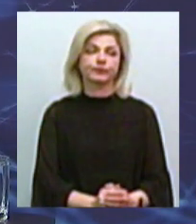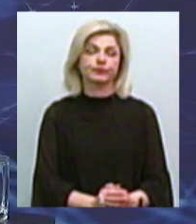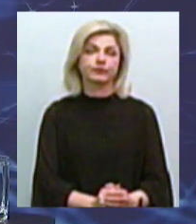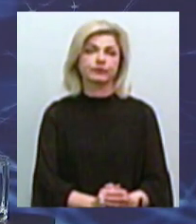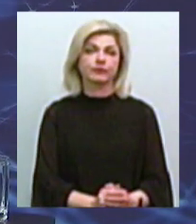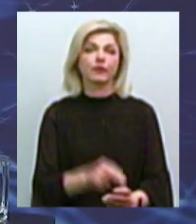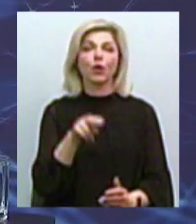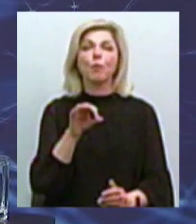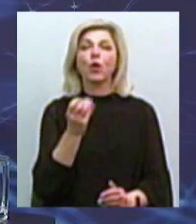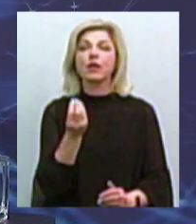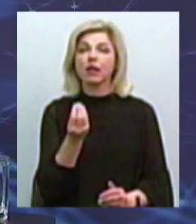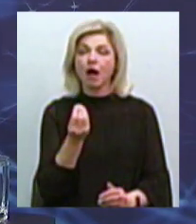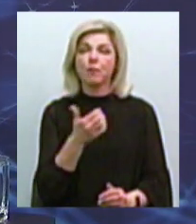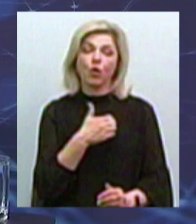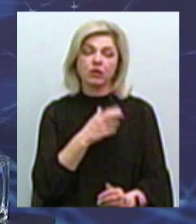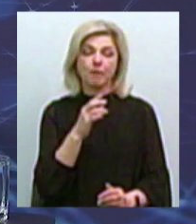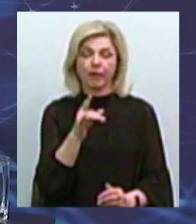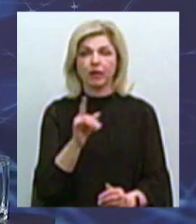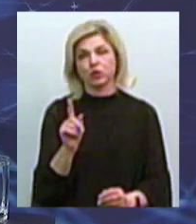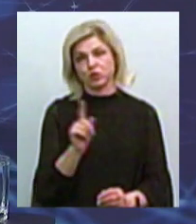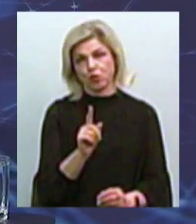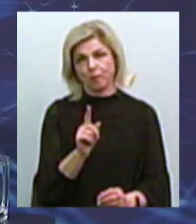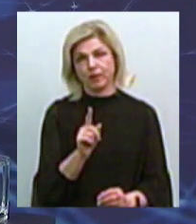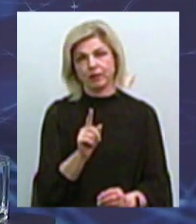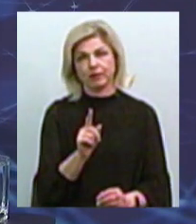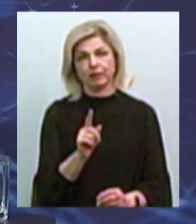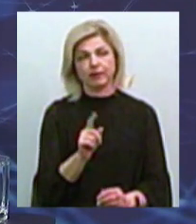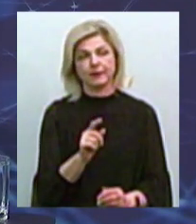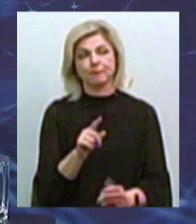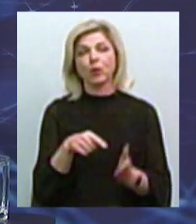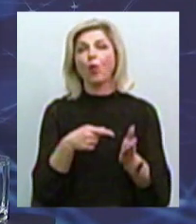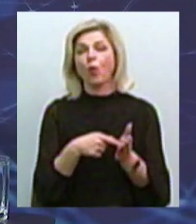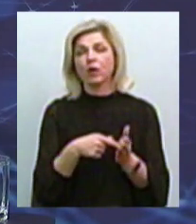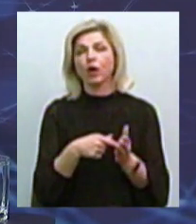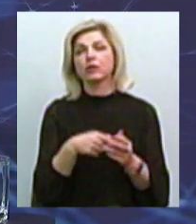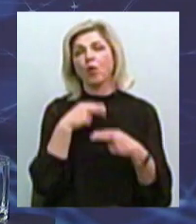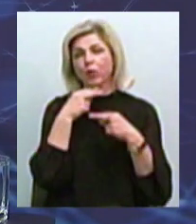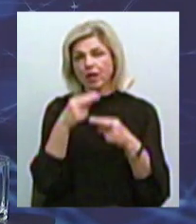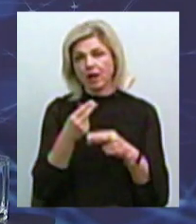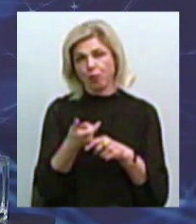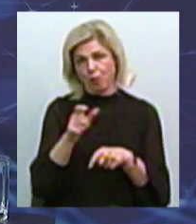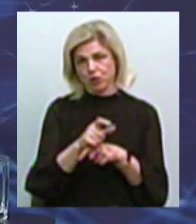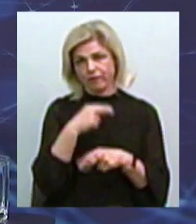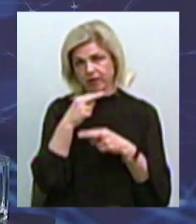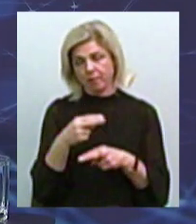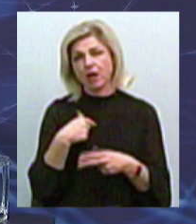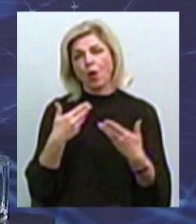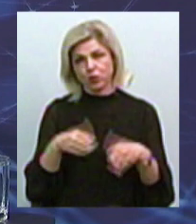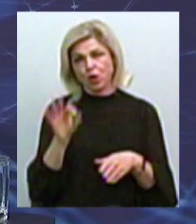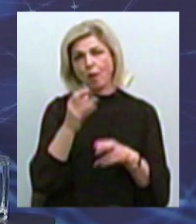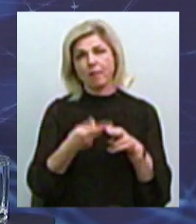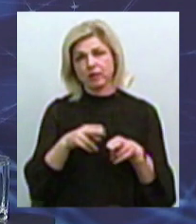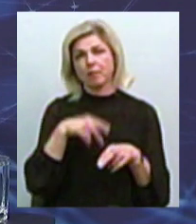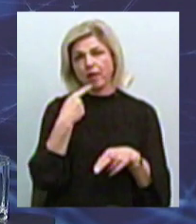По гроші, хотілося б, звісно, щоб міст віляв цьому питанню більше увагу. Я вже об цьому говорив. А суму